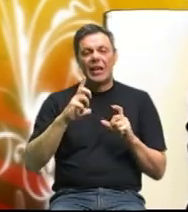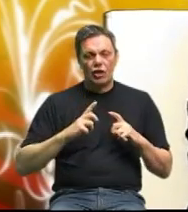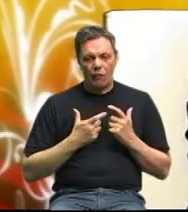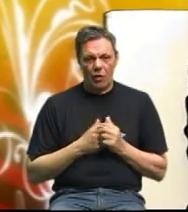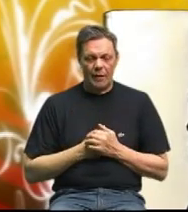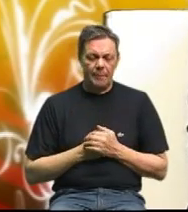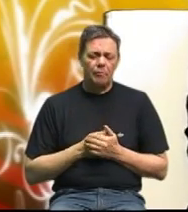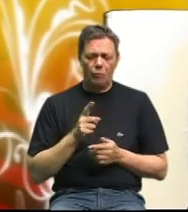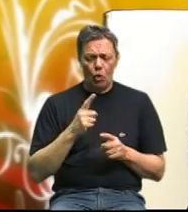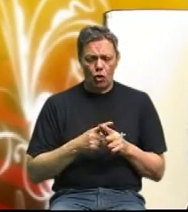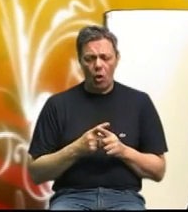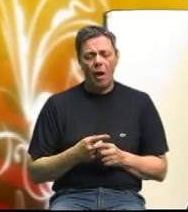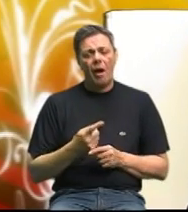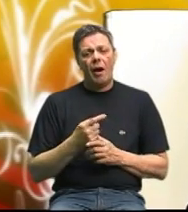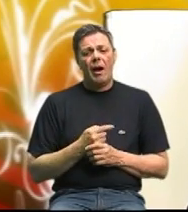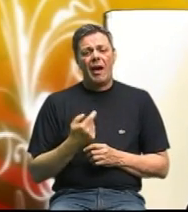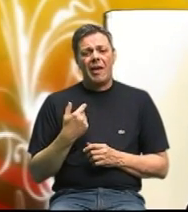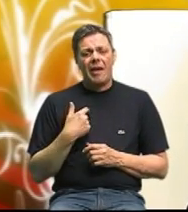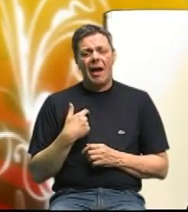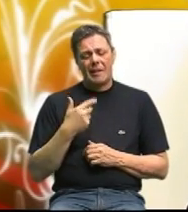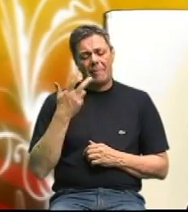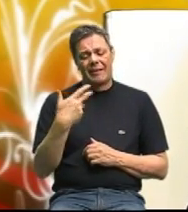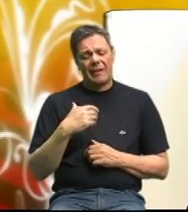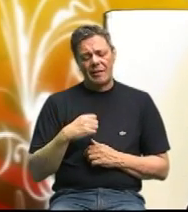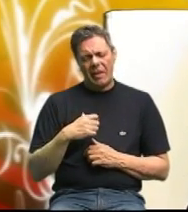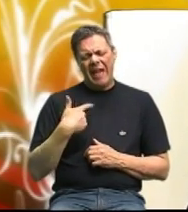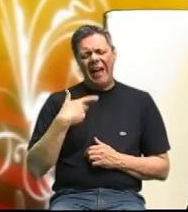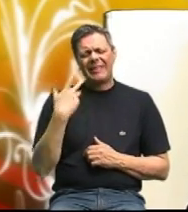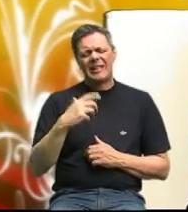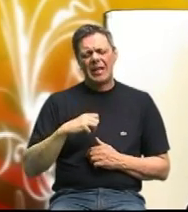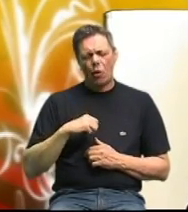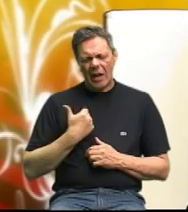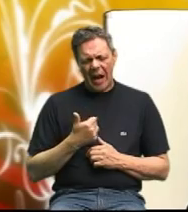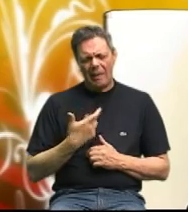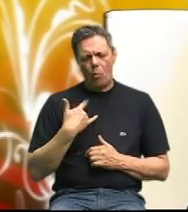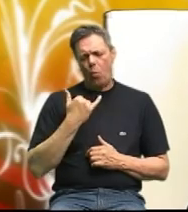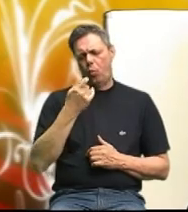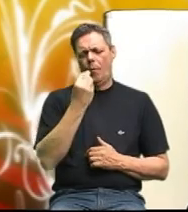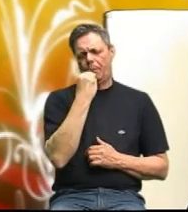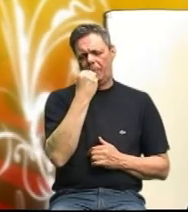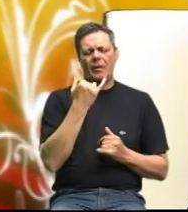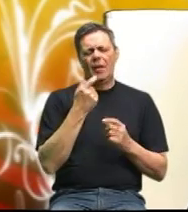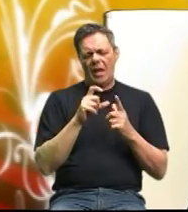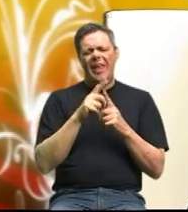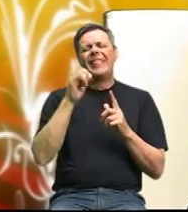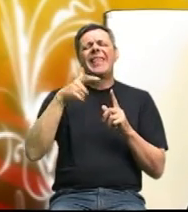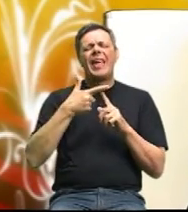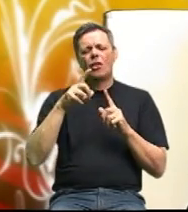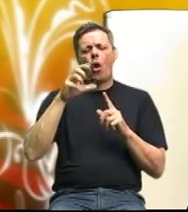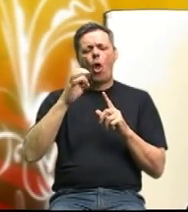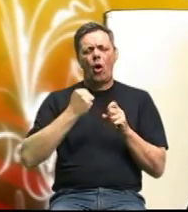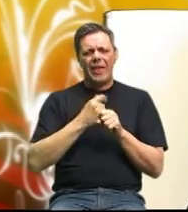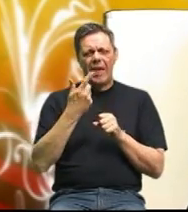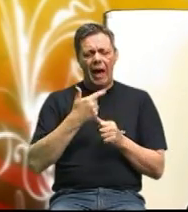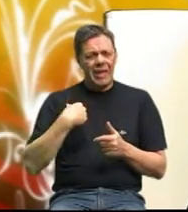ja sam 30 godina radim u dijetologiji i uvijek sam razmišljala